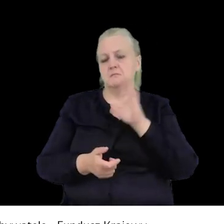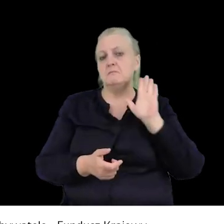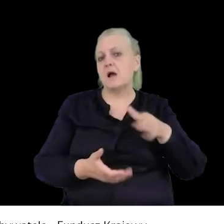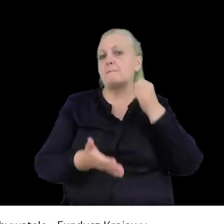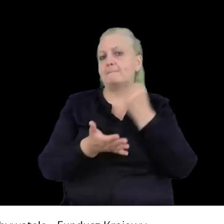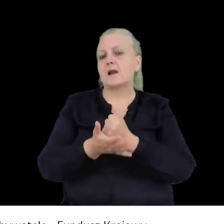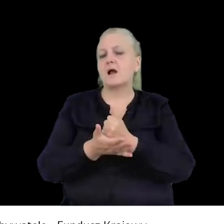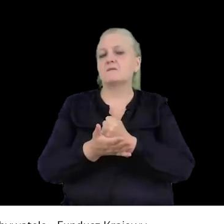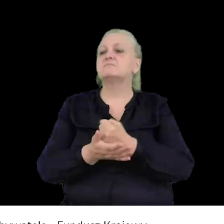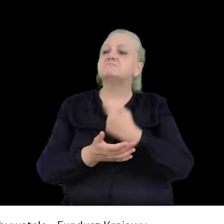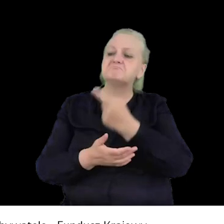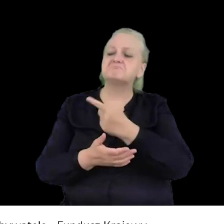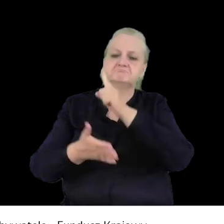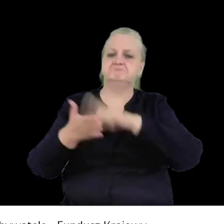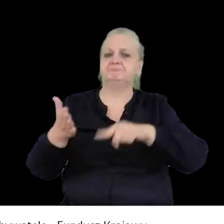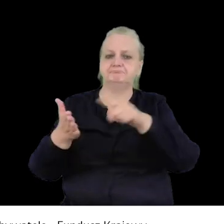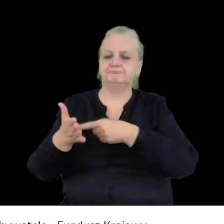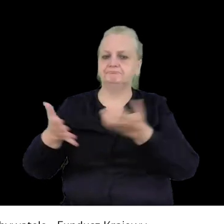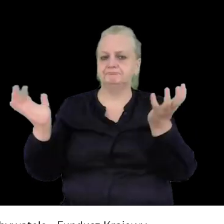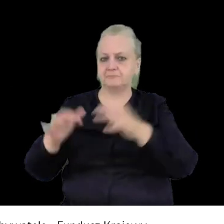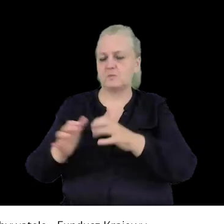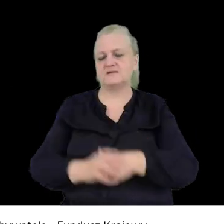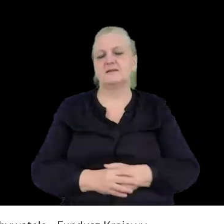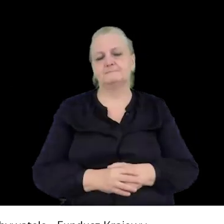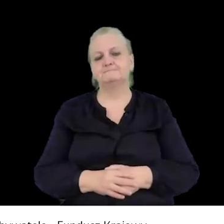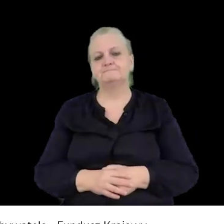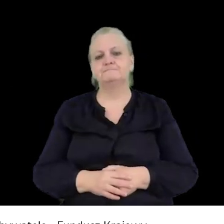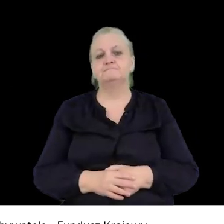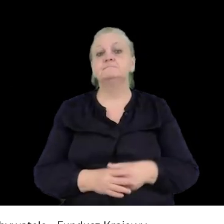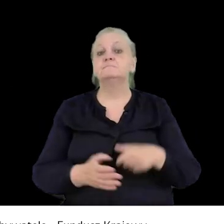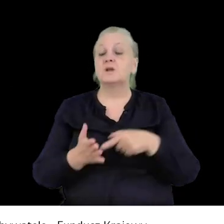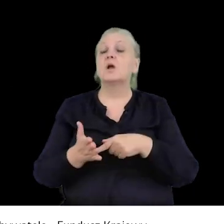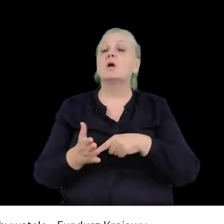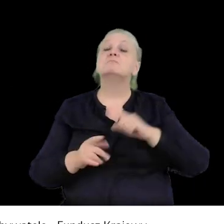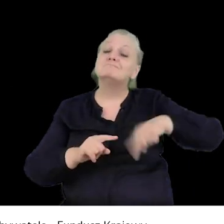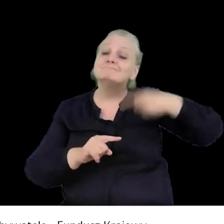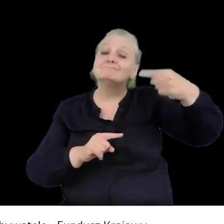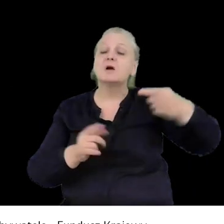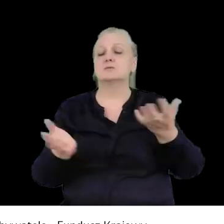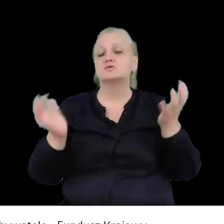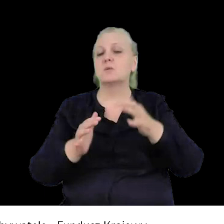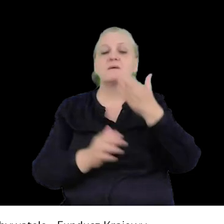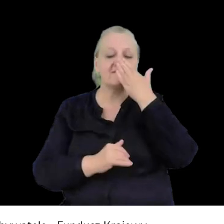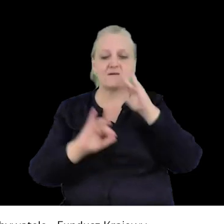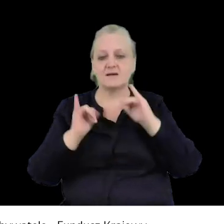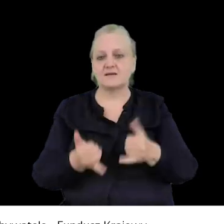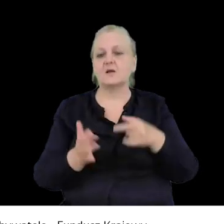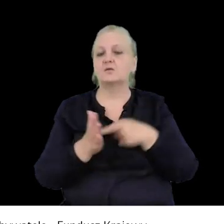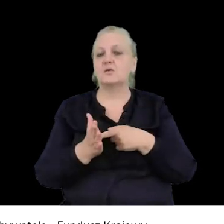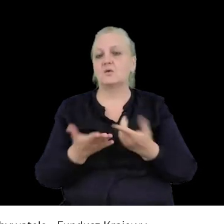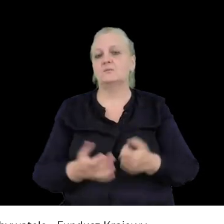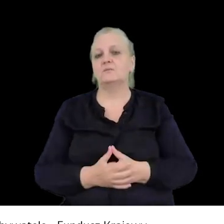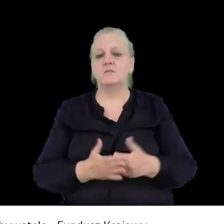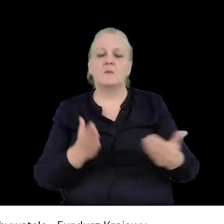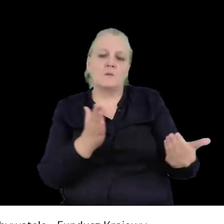wtedy funkcjonariusz policji, funkcjonariuszka mogą rozwiązać zgromadzenie. I zgromadzenie cykliczne to jest stosunkowo